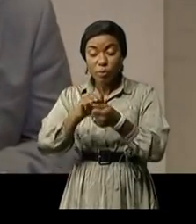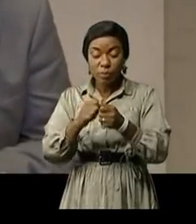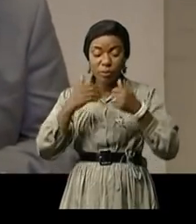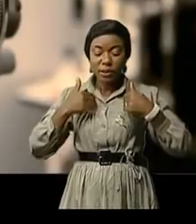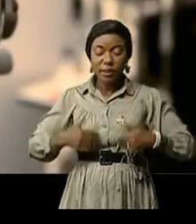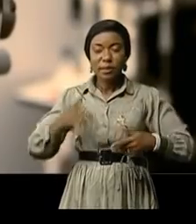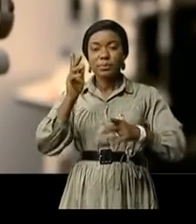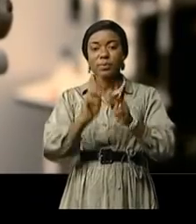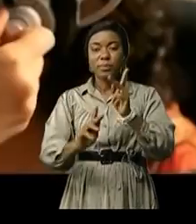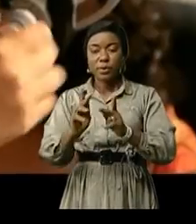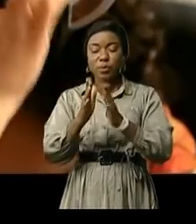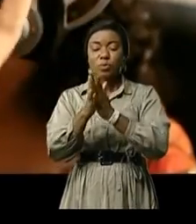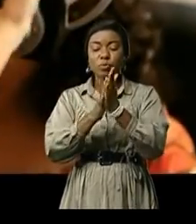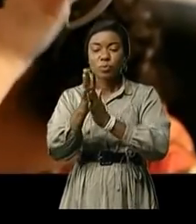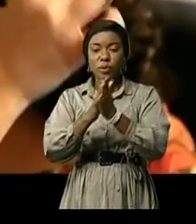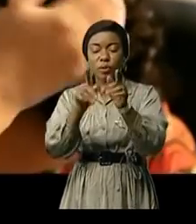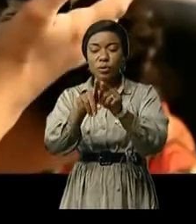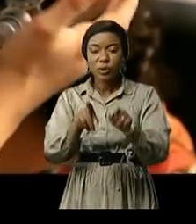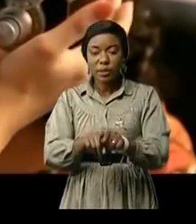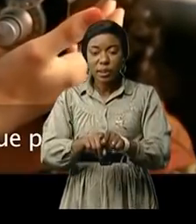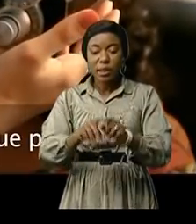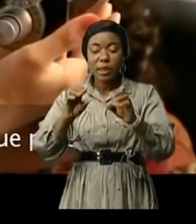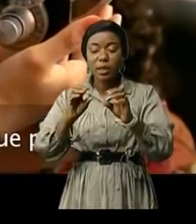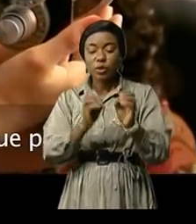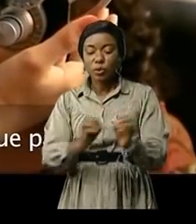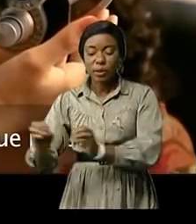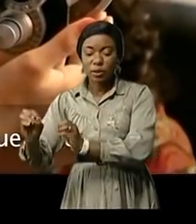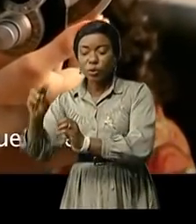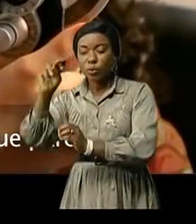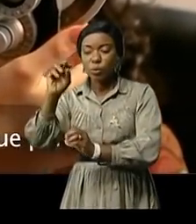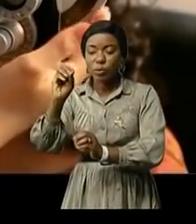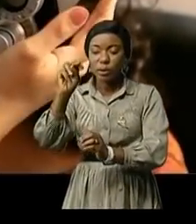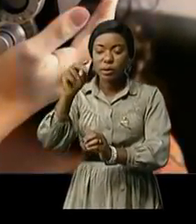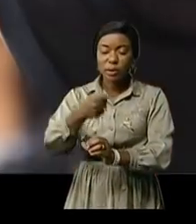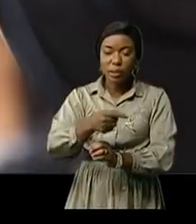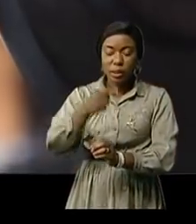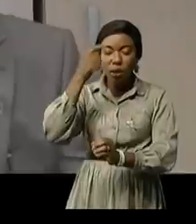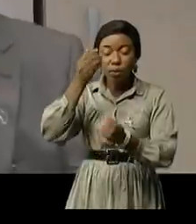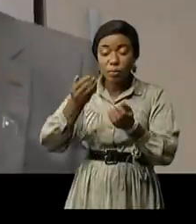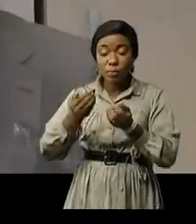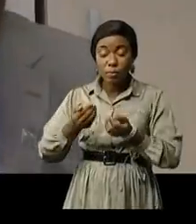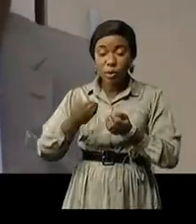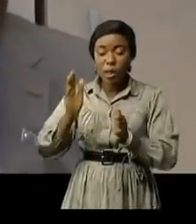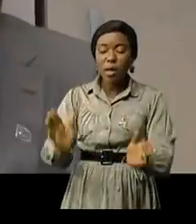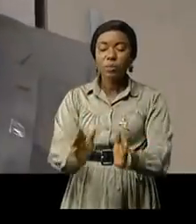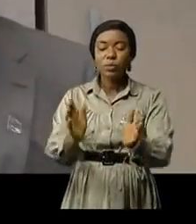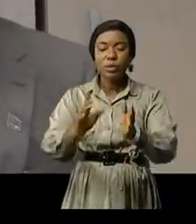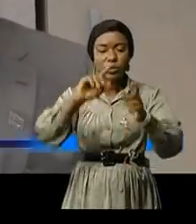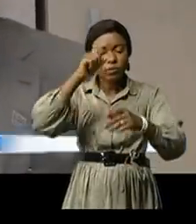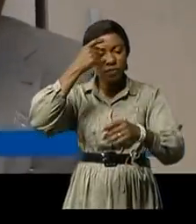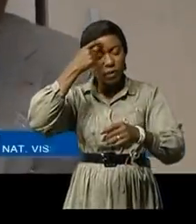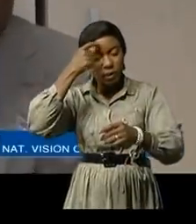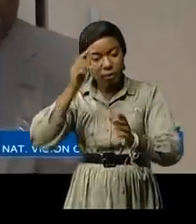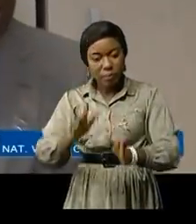publique. On souhaite aussi que les organisations et le public puissent encourager les gouvernements